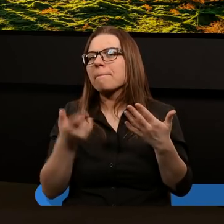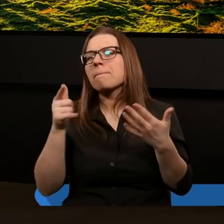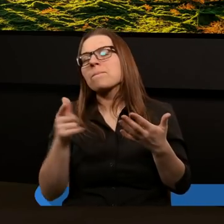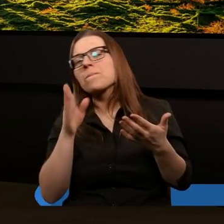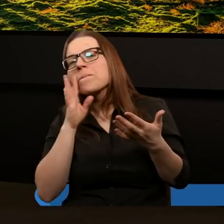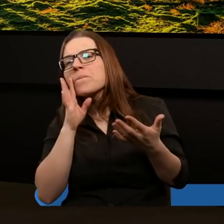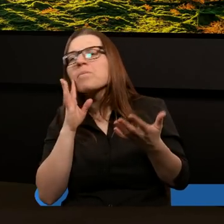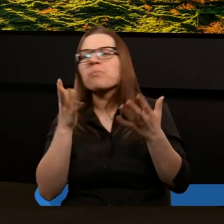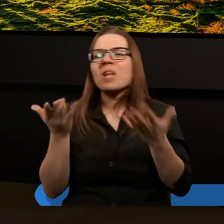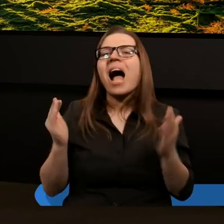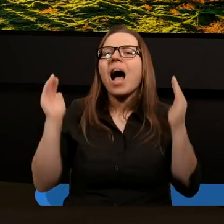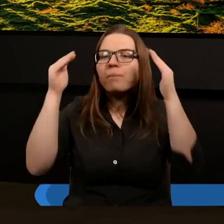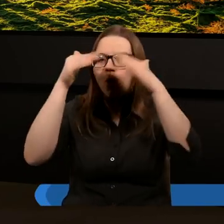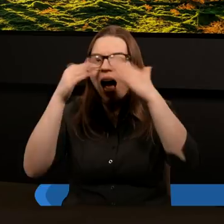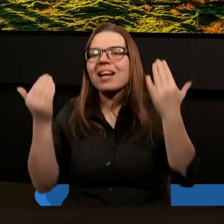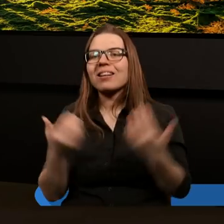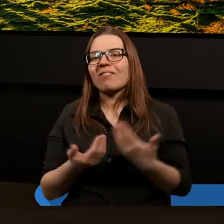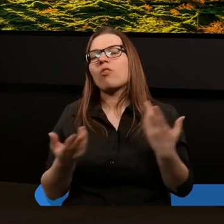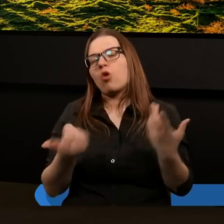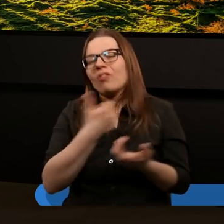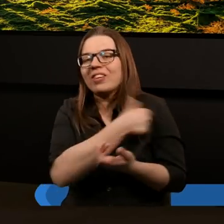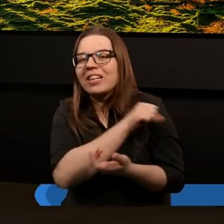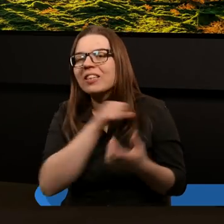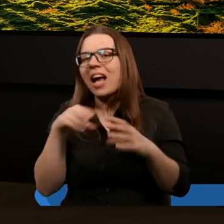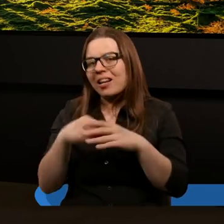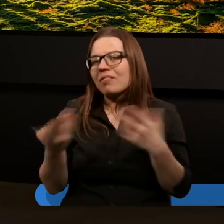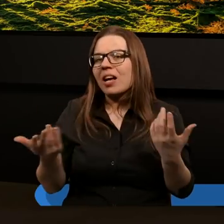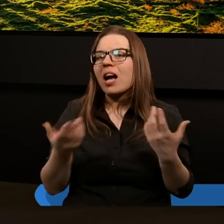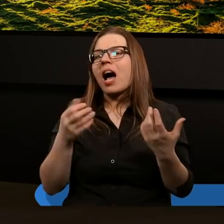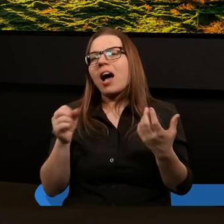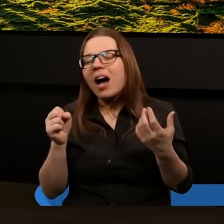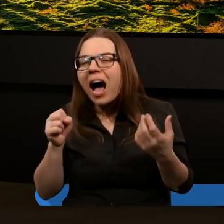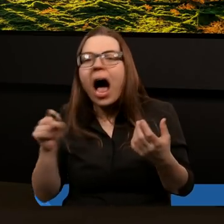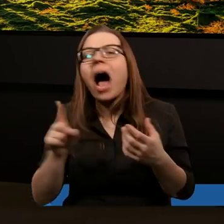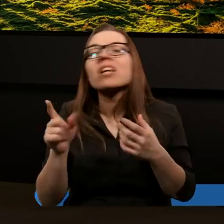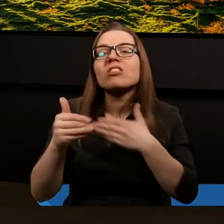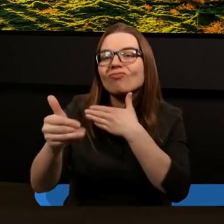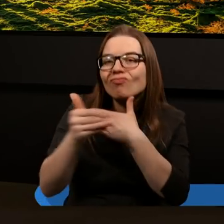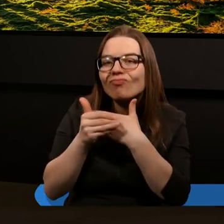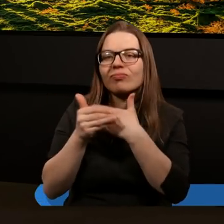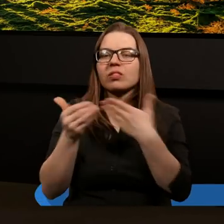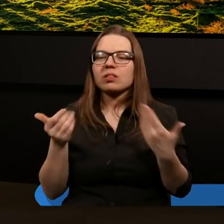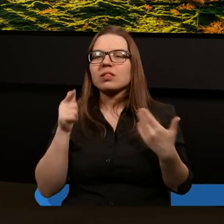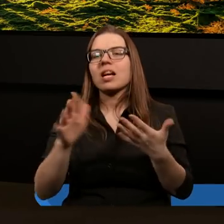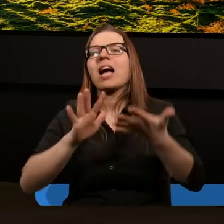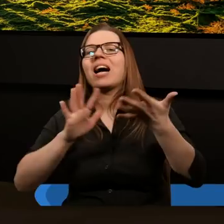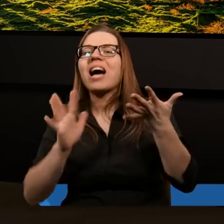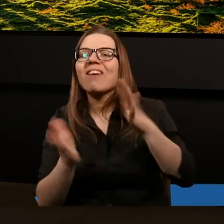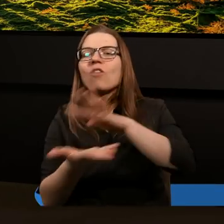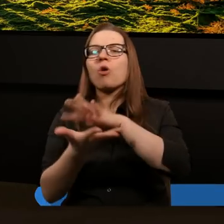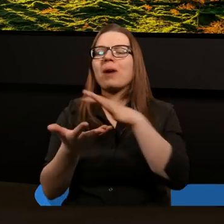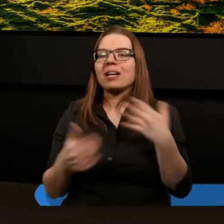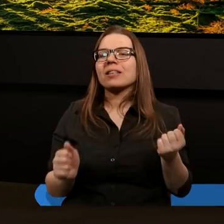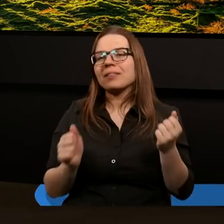duchowieństwo, kapłaństwo w chrześcijaństwie, aż do czasów, gdy reformacja